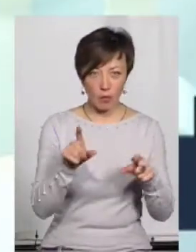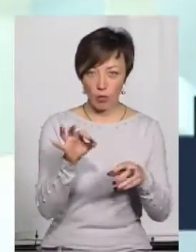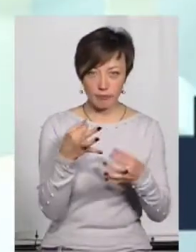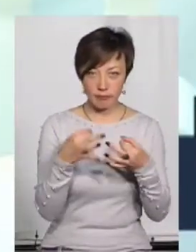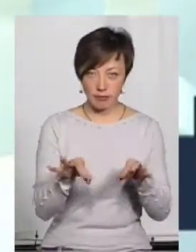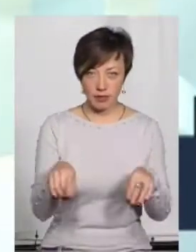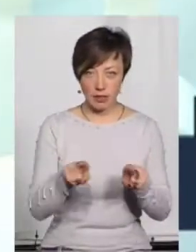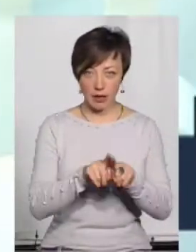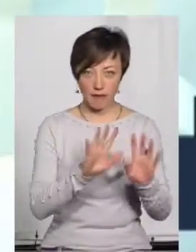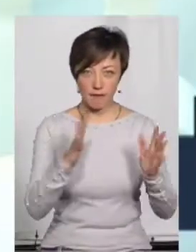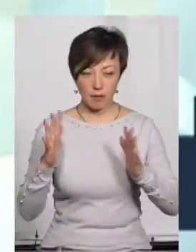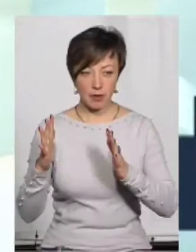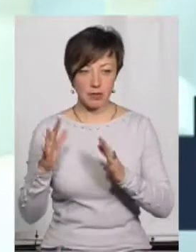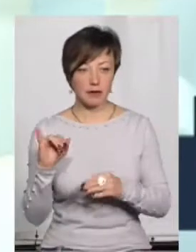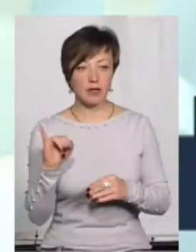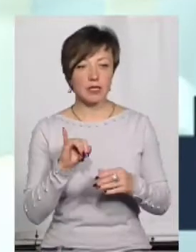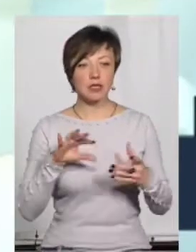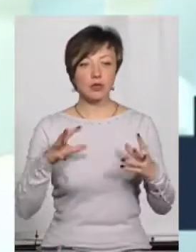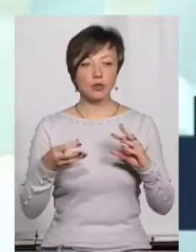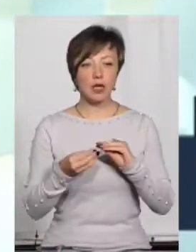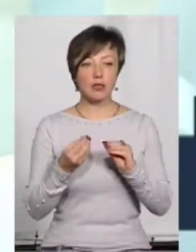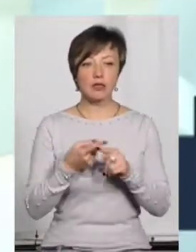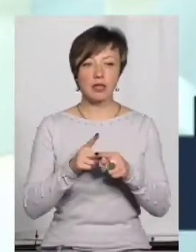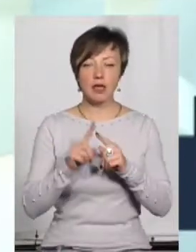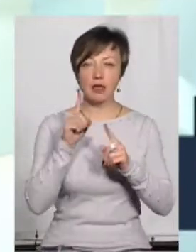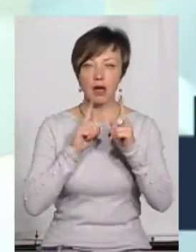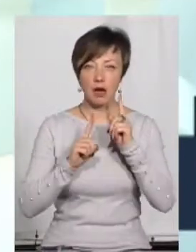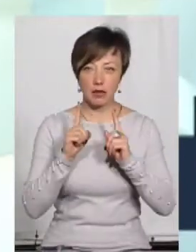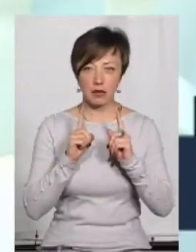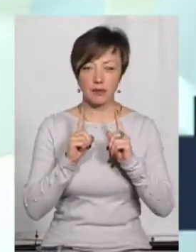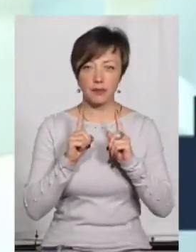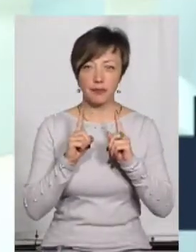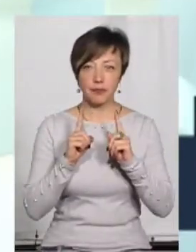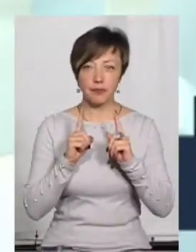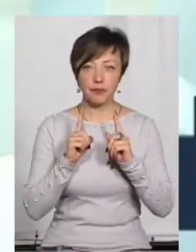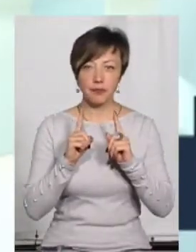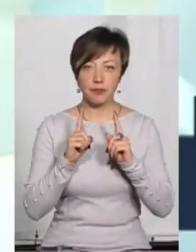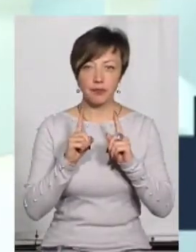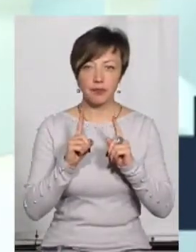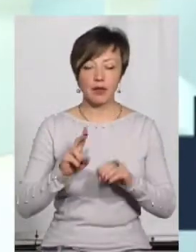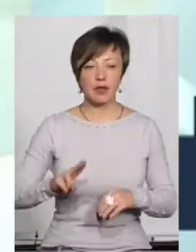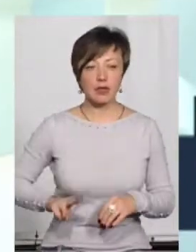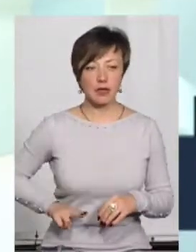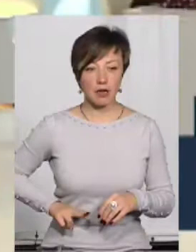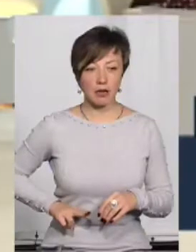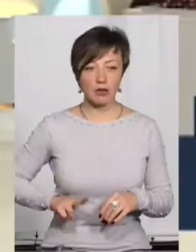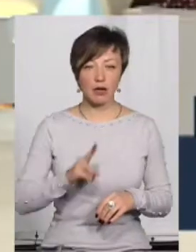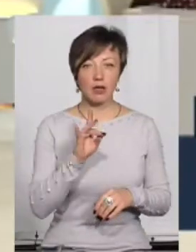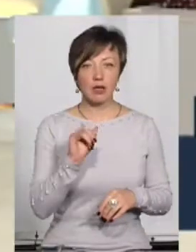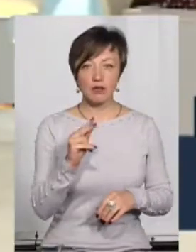недопущення таких випадків. І за результатами цієї наради директора